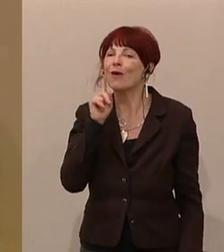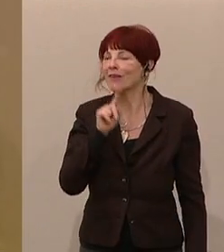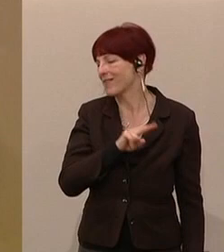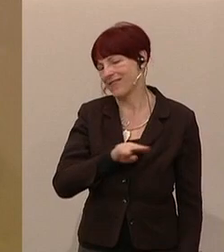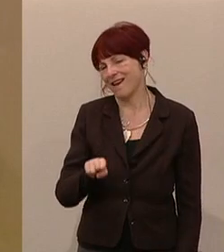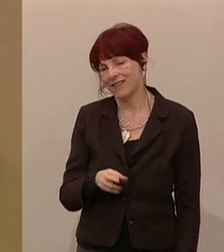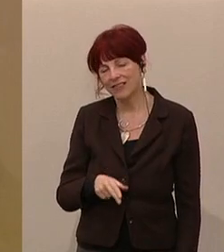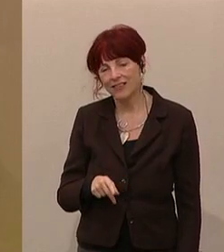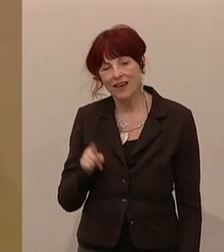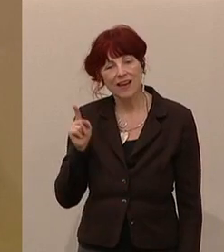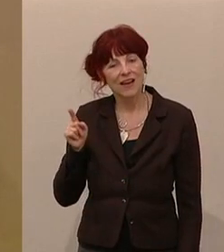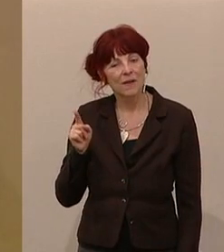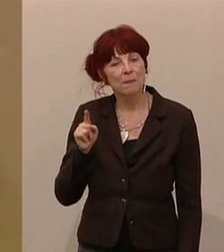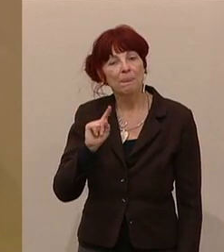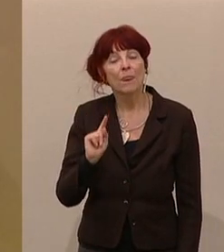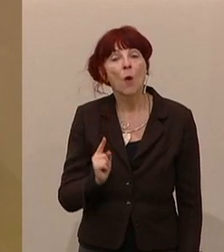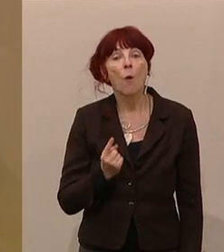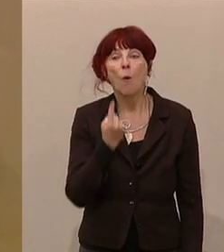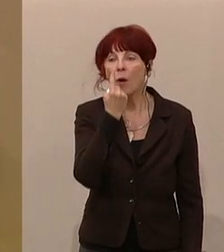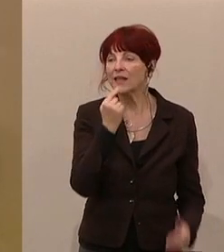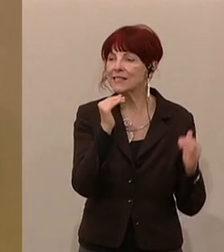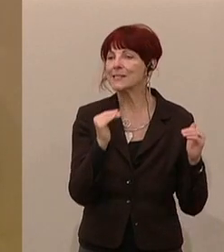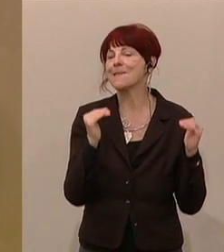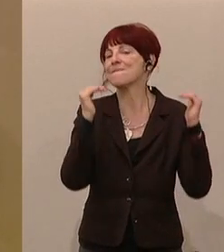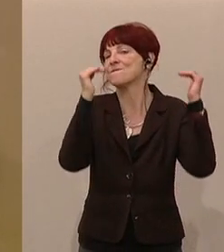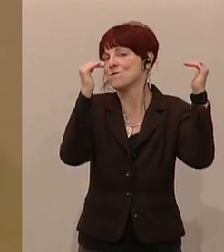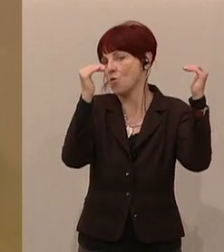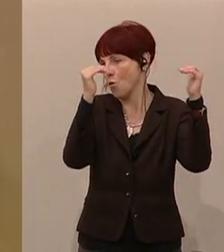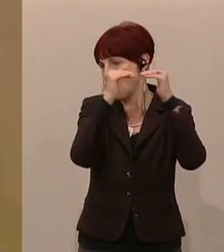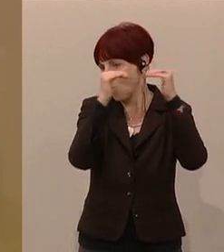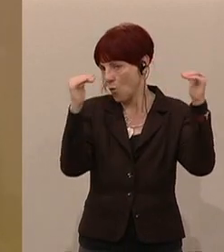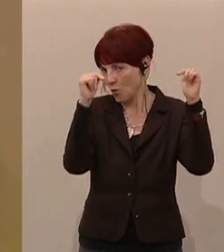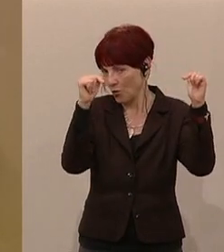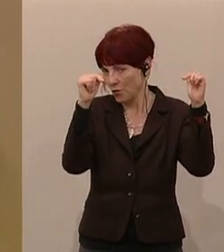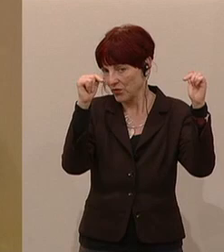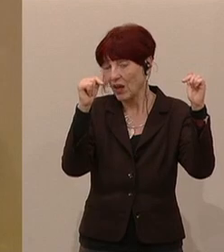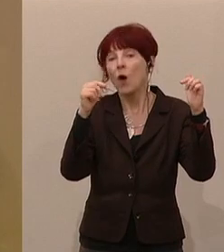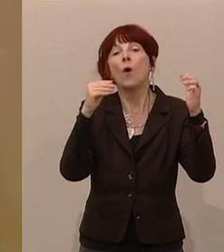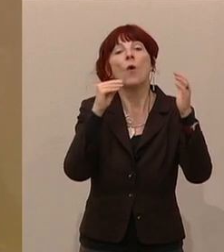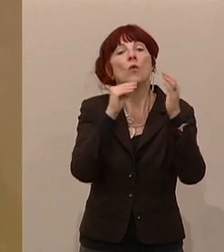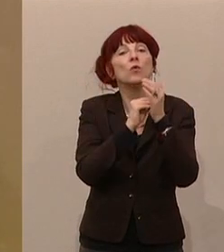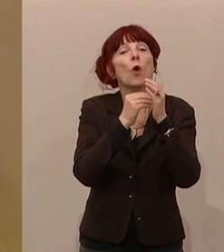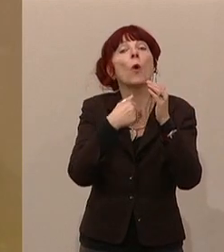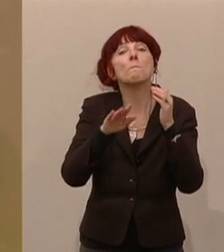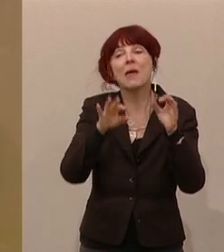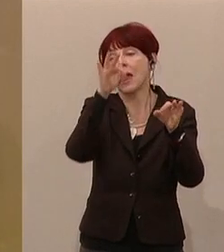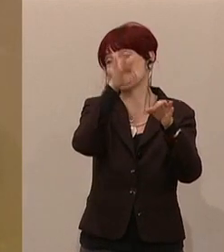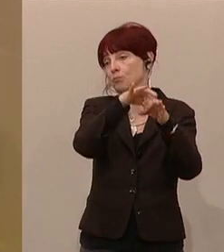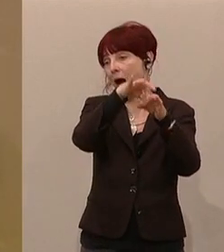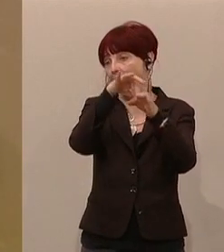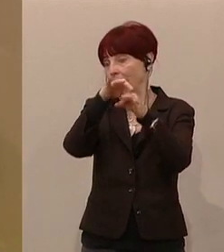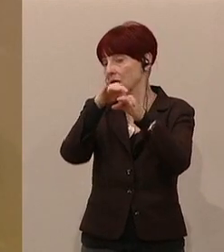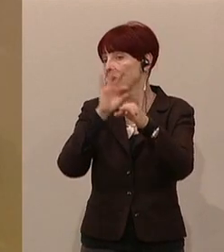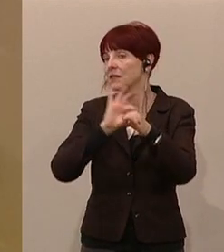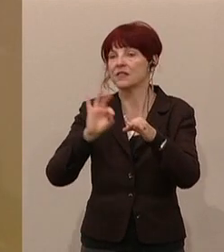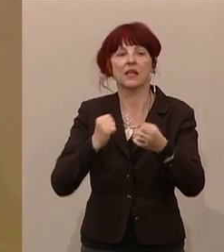Von diesem hohen Niveau aus ist es wesentlich schwerer, noch weiter einzuspornen, als